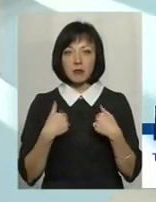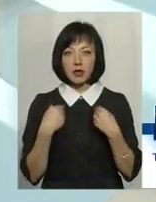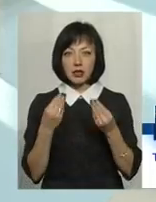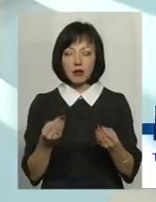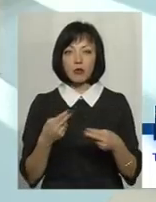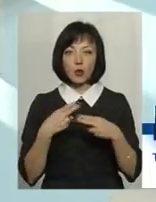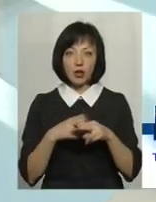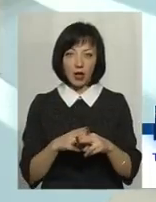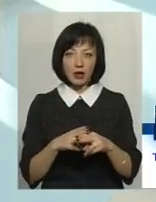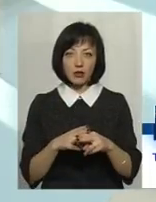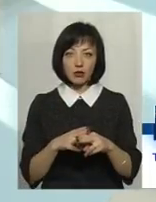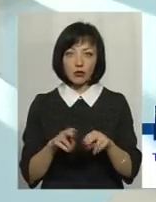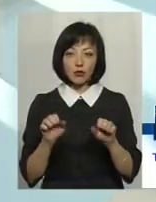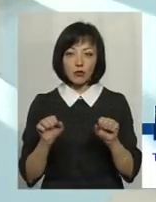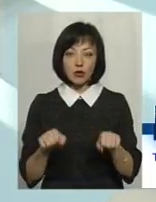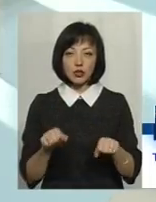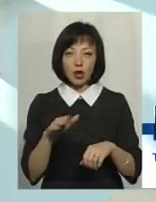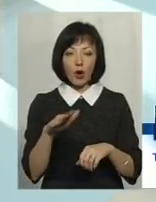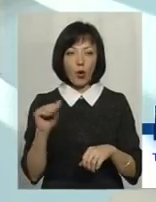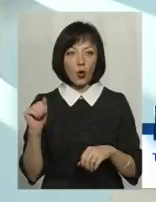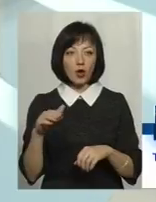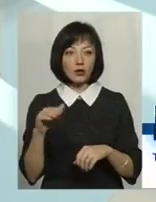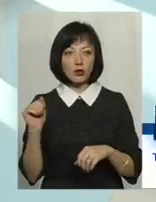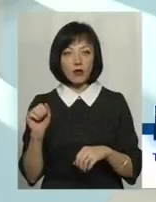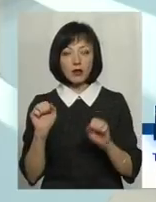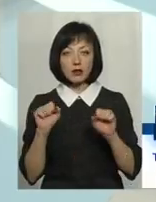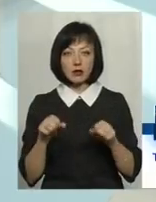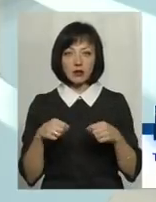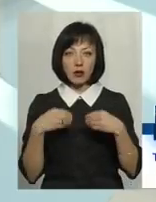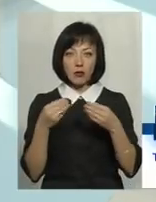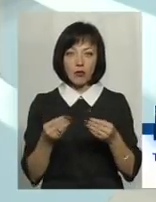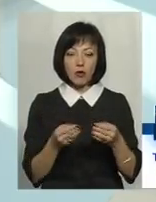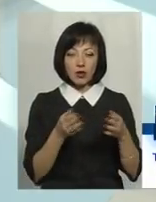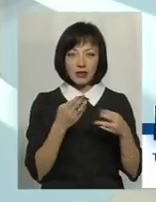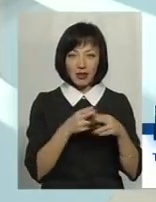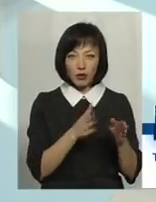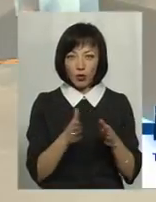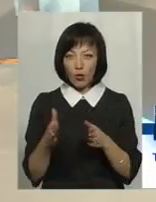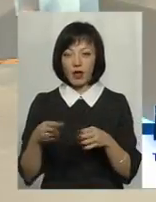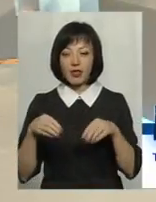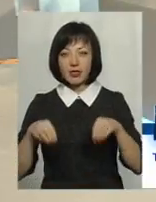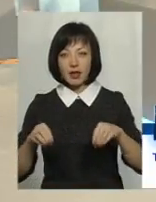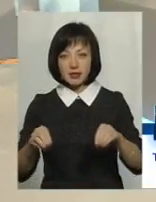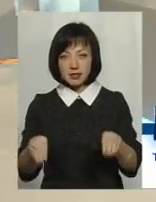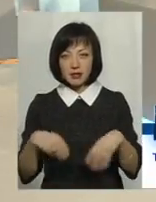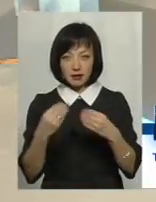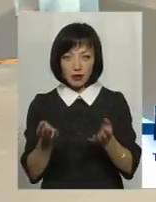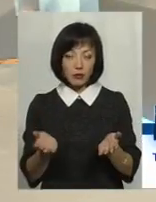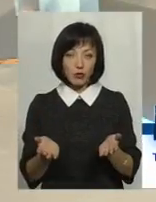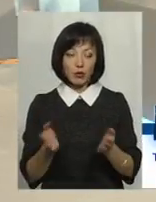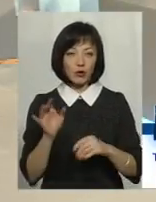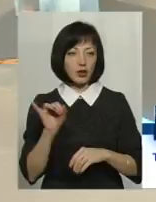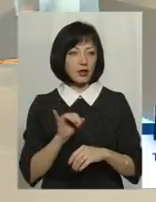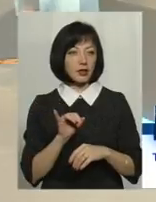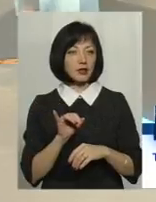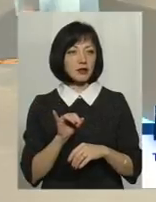техніку, яку можна буде орендувати, ми дамо технології, ми дамо насіння, і